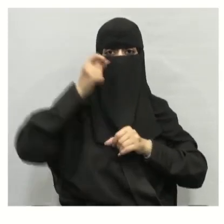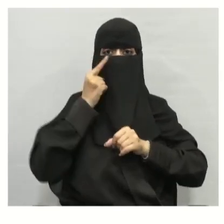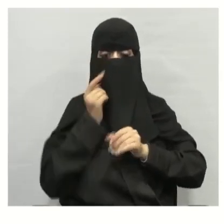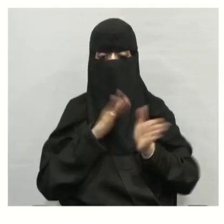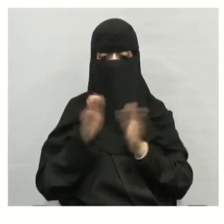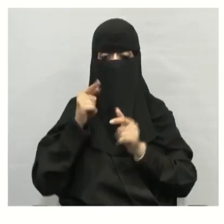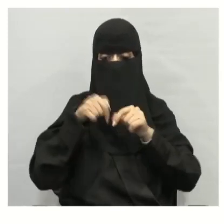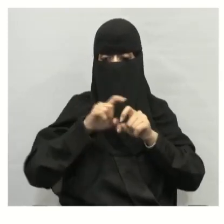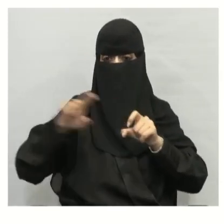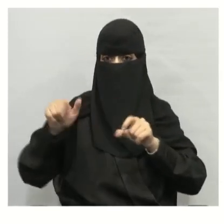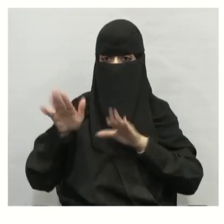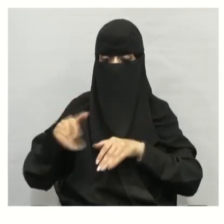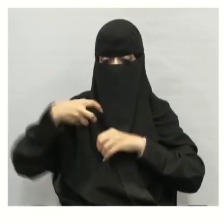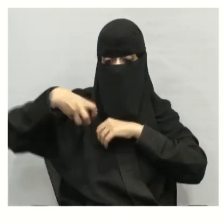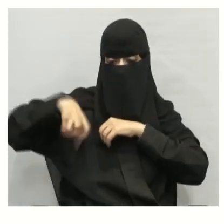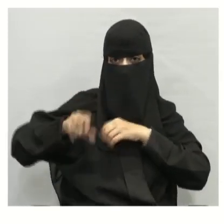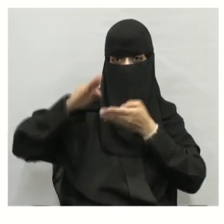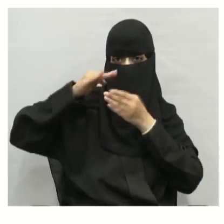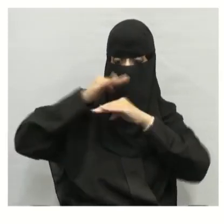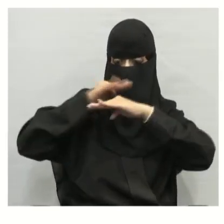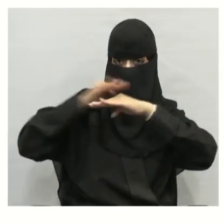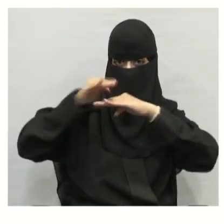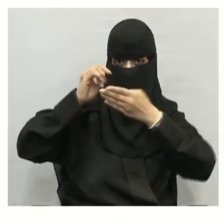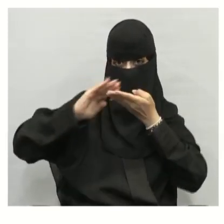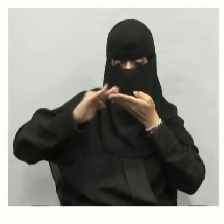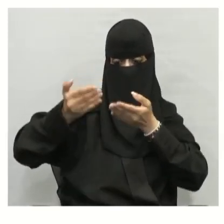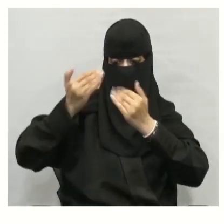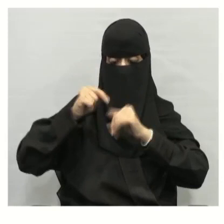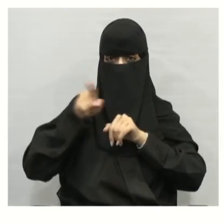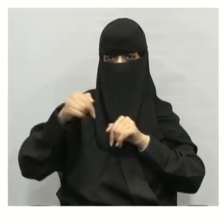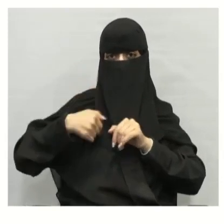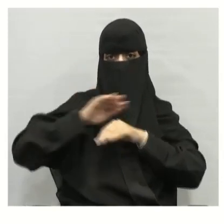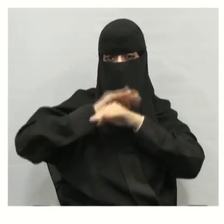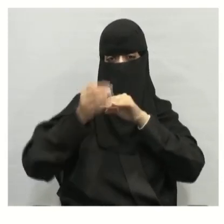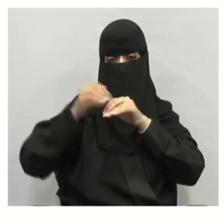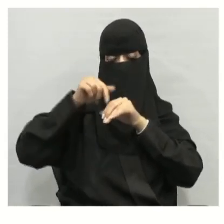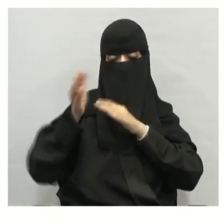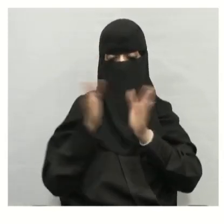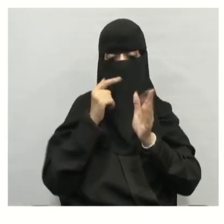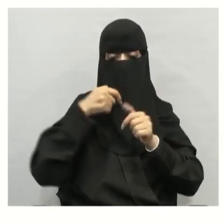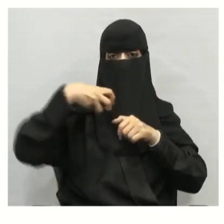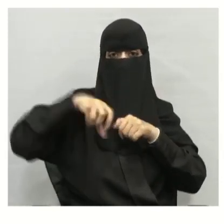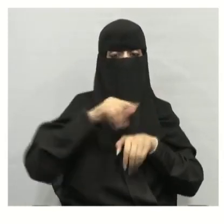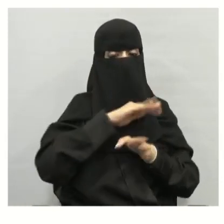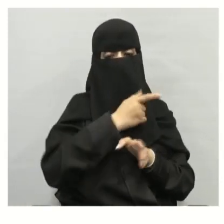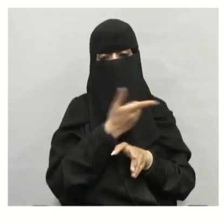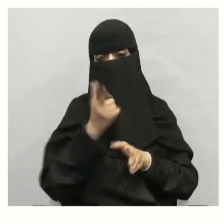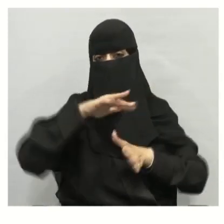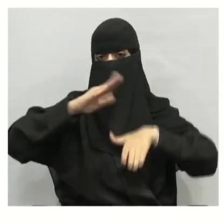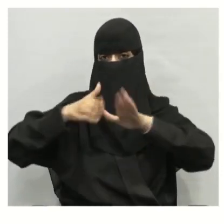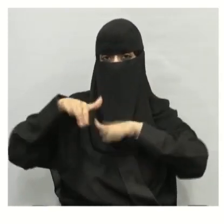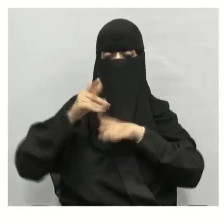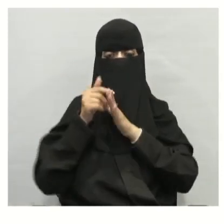ماذا يشمل؟ يشمل الجزء العلوي من القشرة الأرضية يسمى بالغلاف الصخري أيضاً جميع البحار